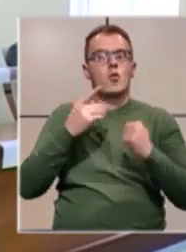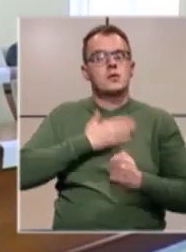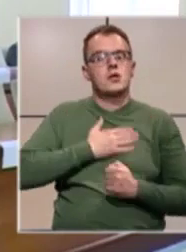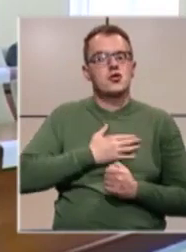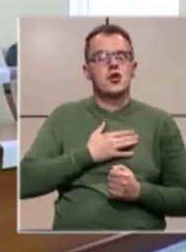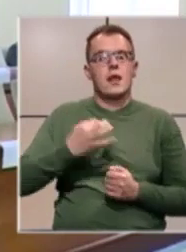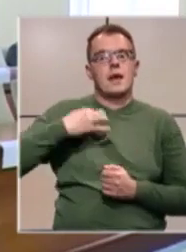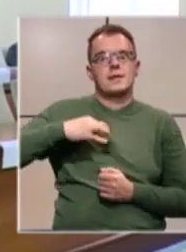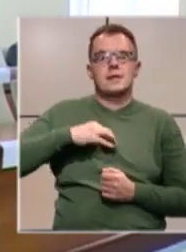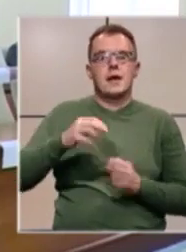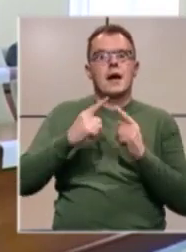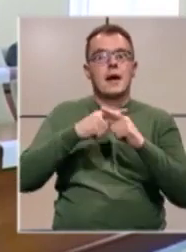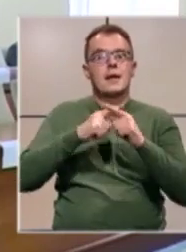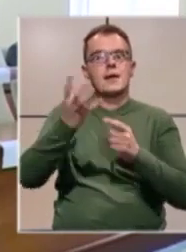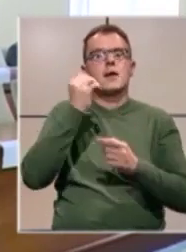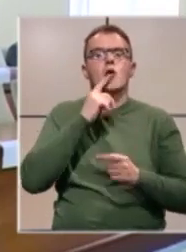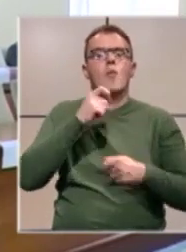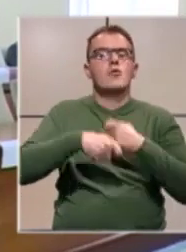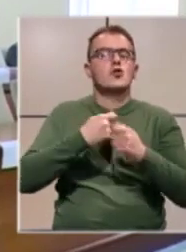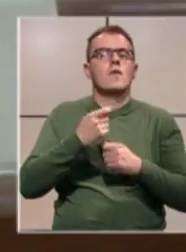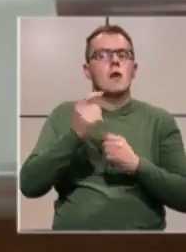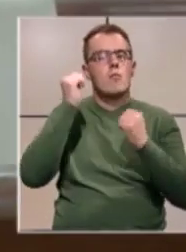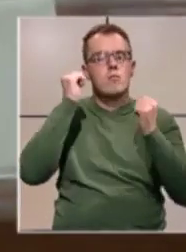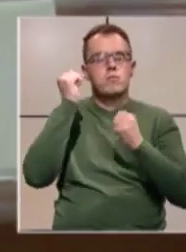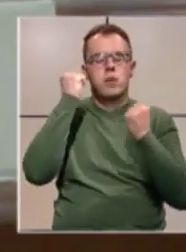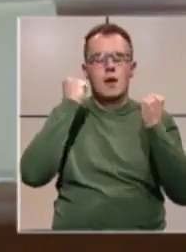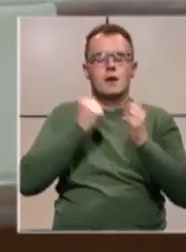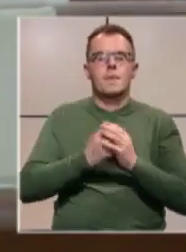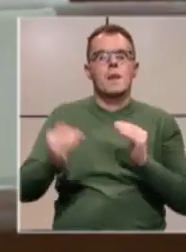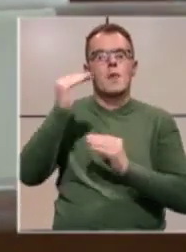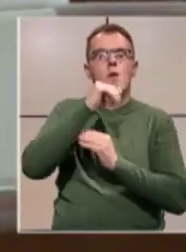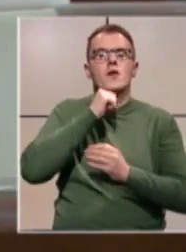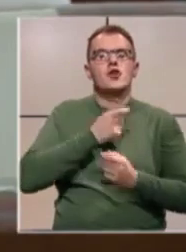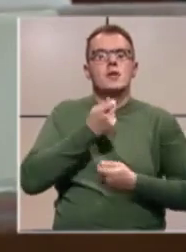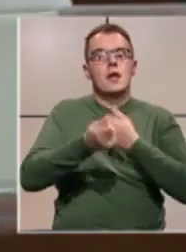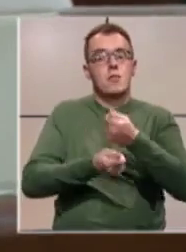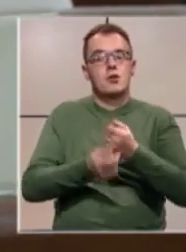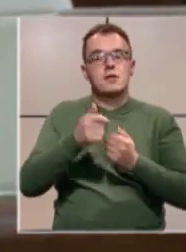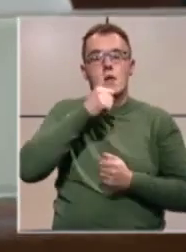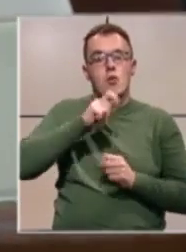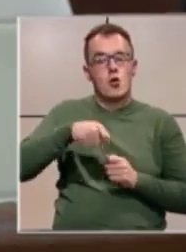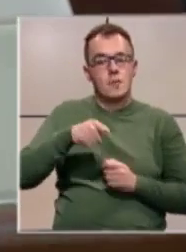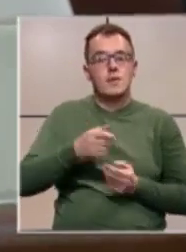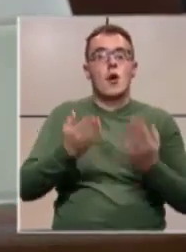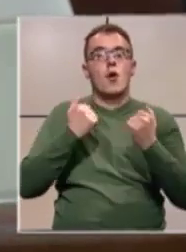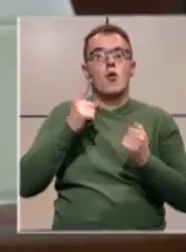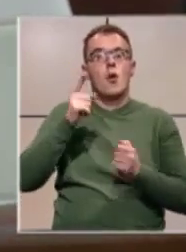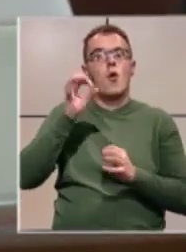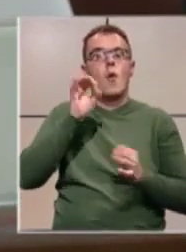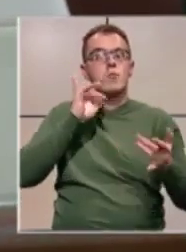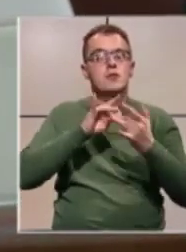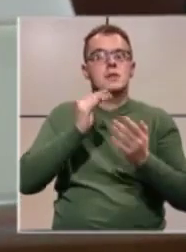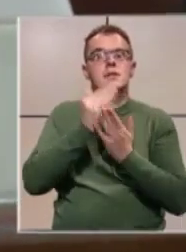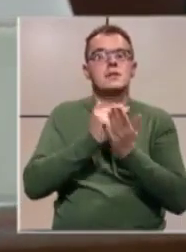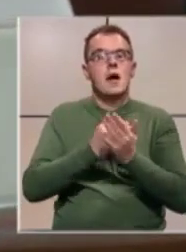žele kreditno zadužiti kod neke od poslovnih banaka. Povećani su i poticaj za poljoprivredu, no opozicija zakon smatra